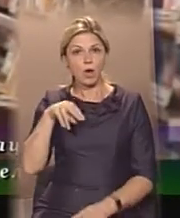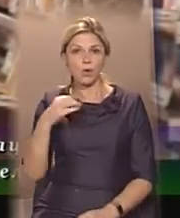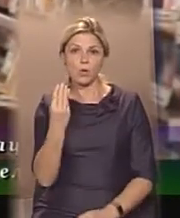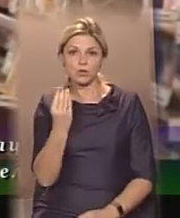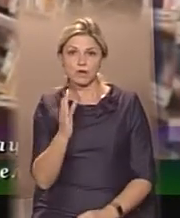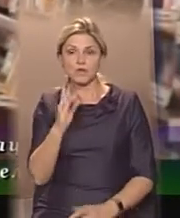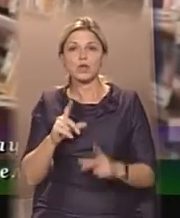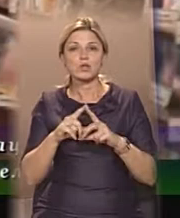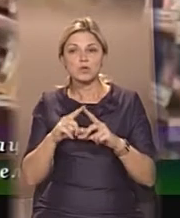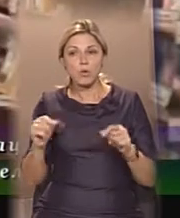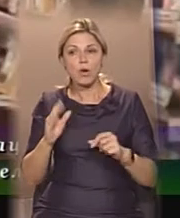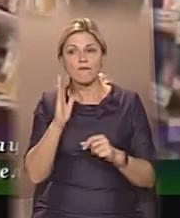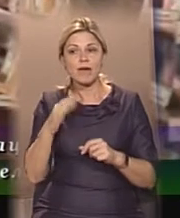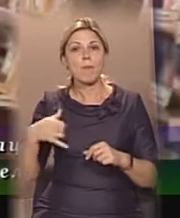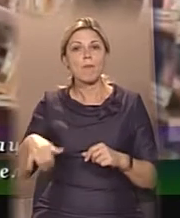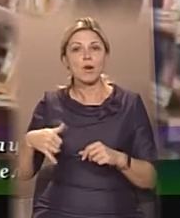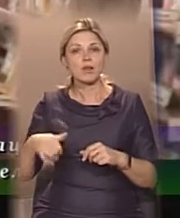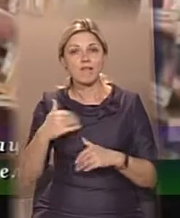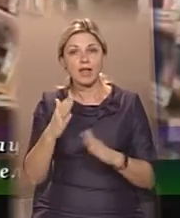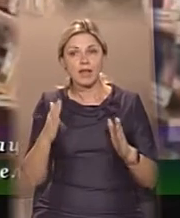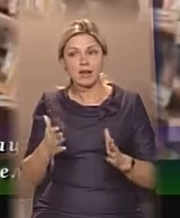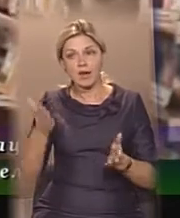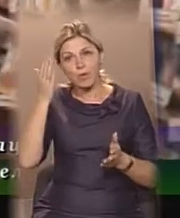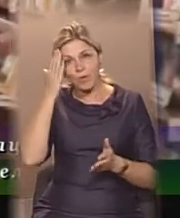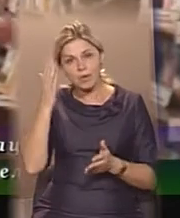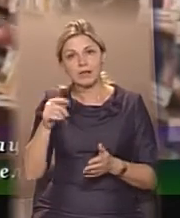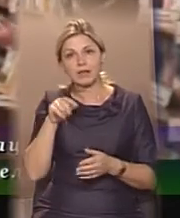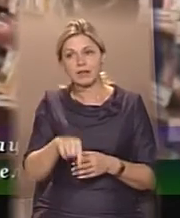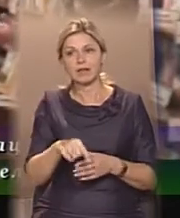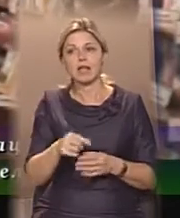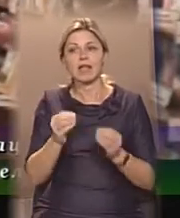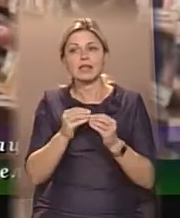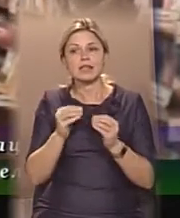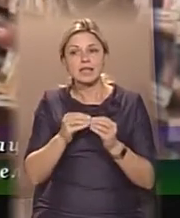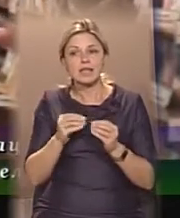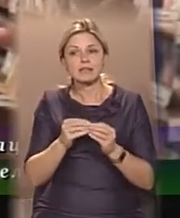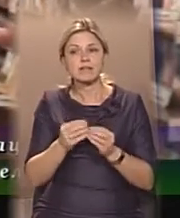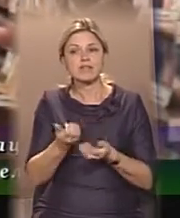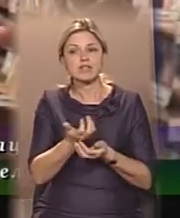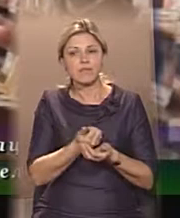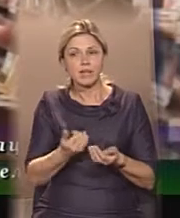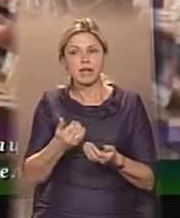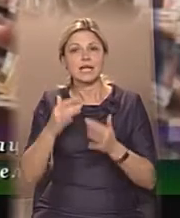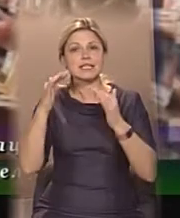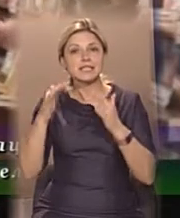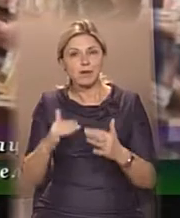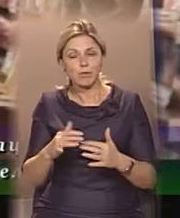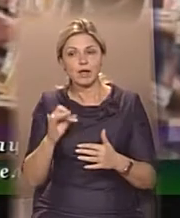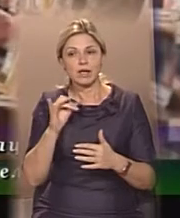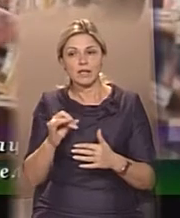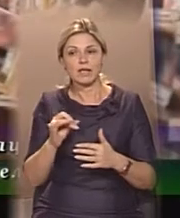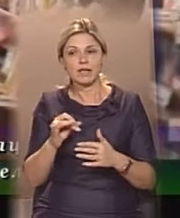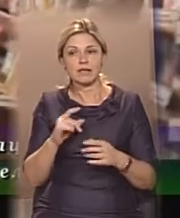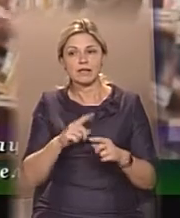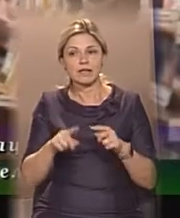а в портфелі, напевно, 10 жмень біліє снігу. «Та з-поміж